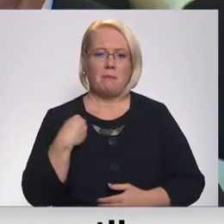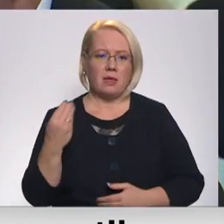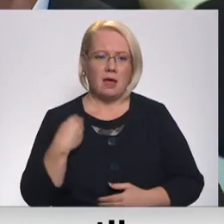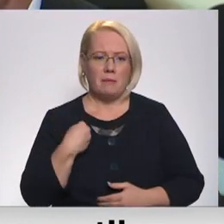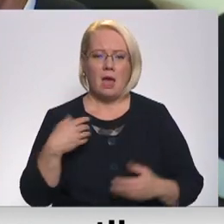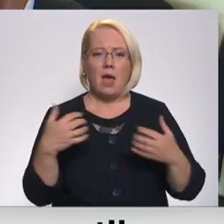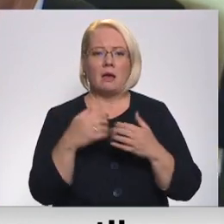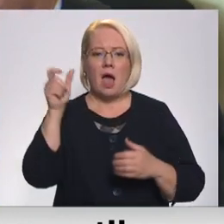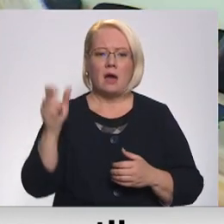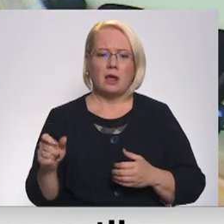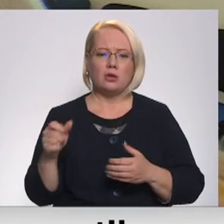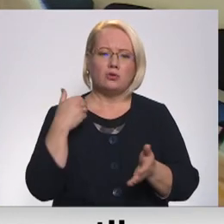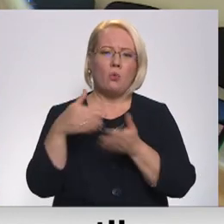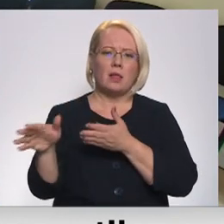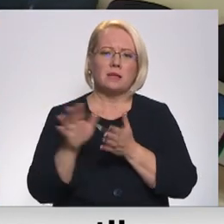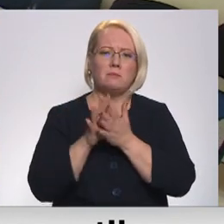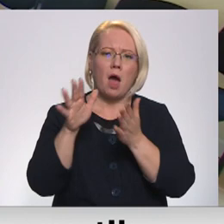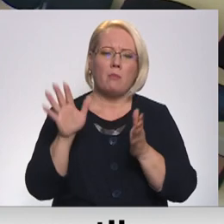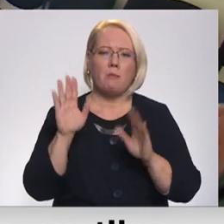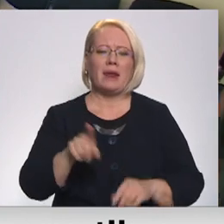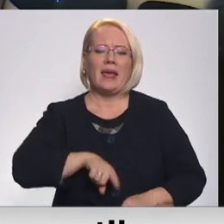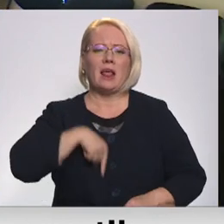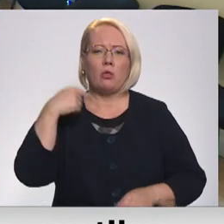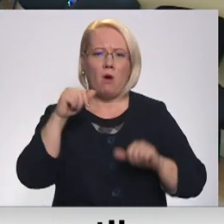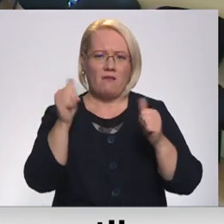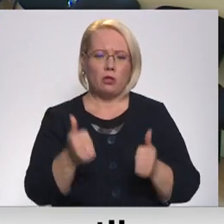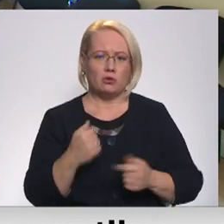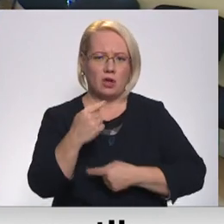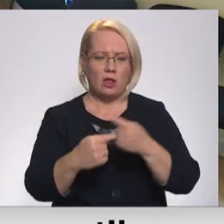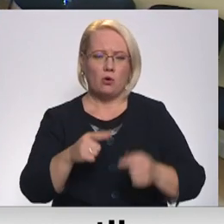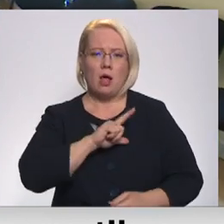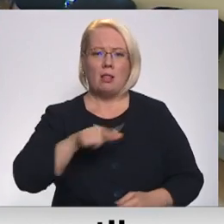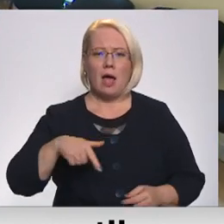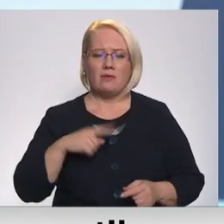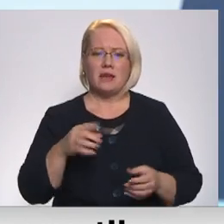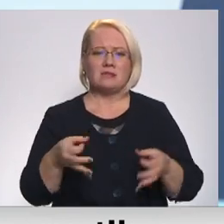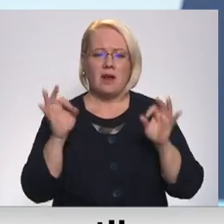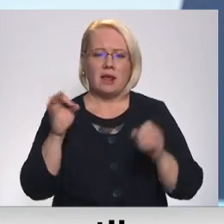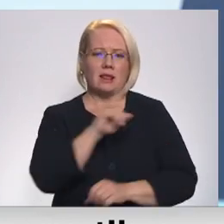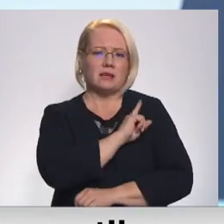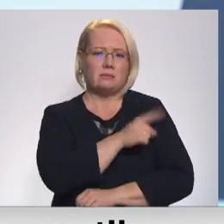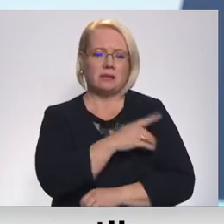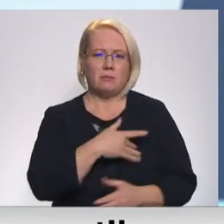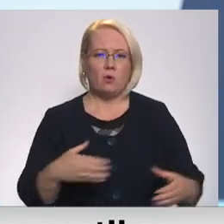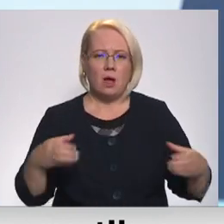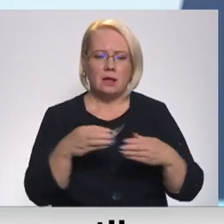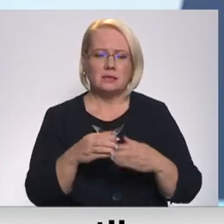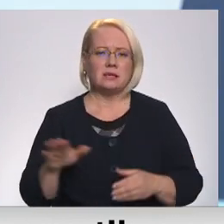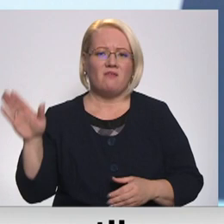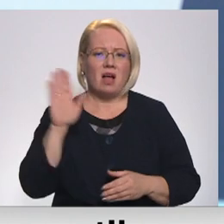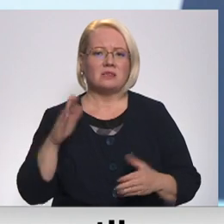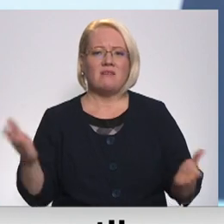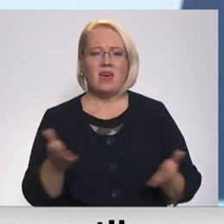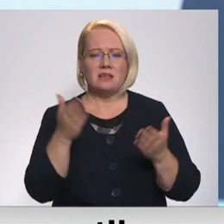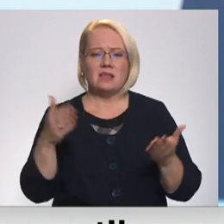pārmetumus par ilgo valdības tapšanas gaitu, jo Latvijā jāiesot svarīgi, lai būtu spēja koalīcija, kas valstī veicina stabilitāti,